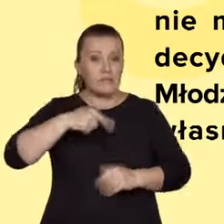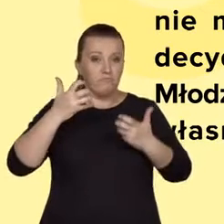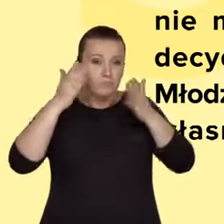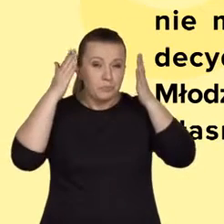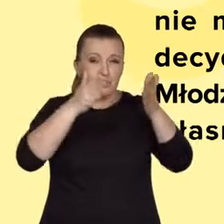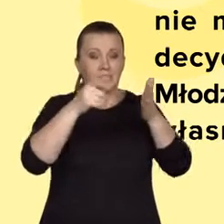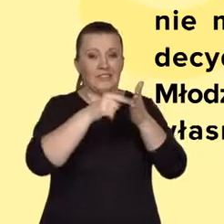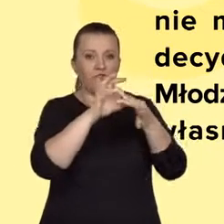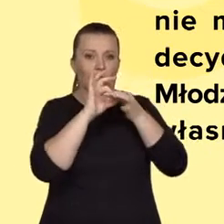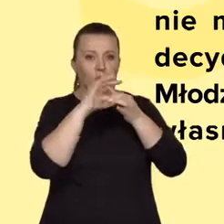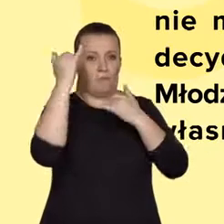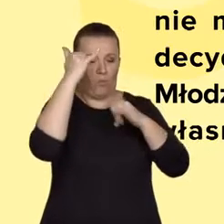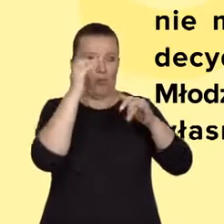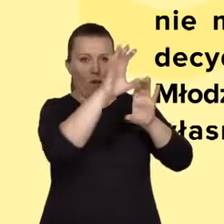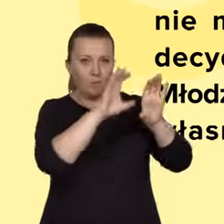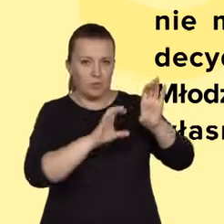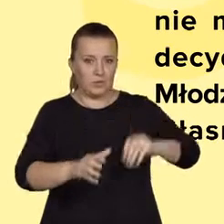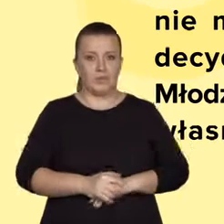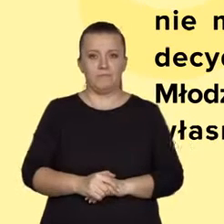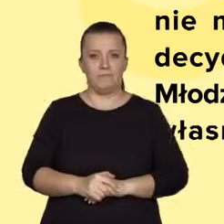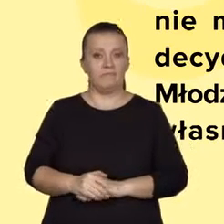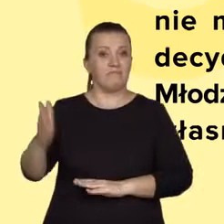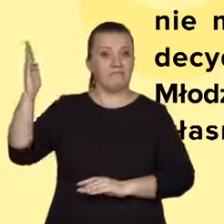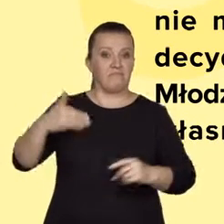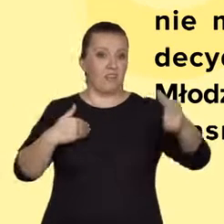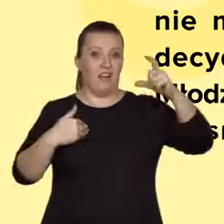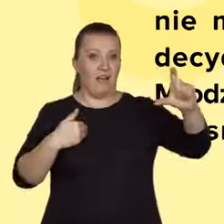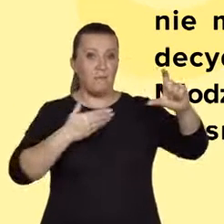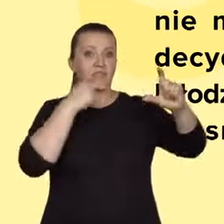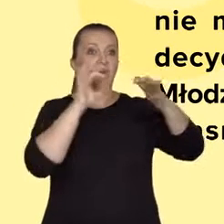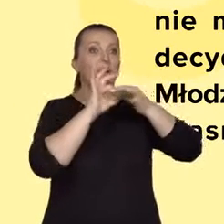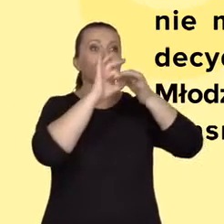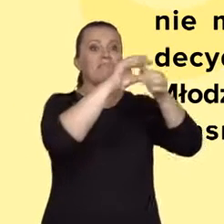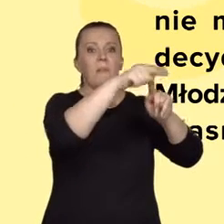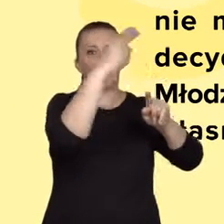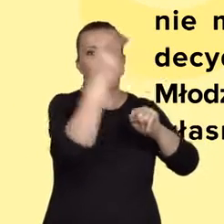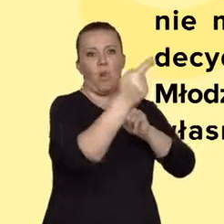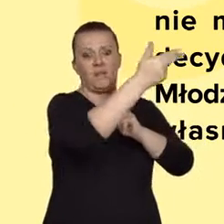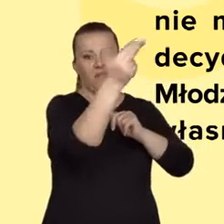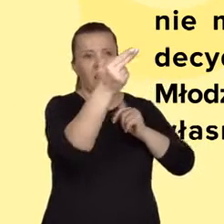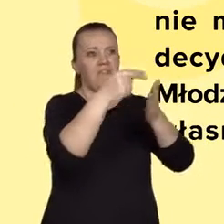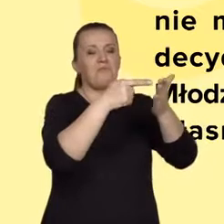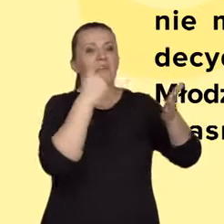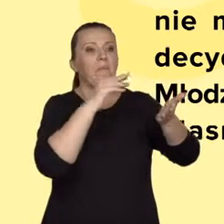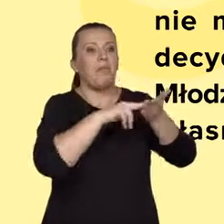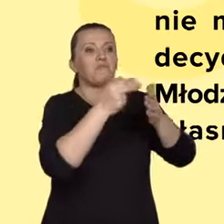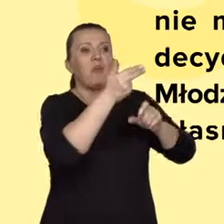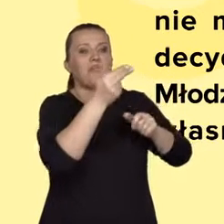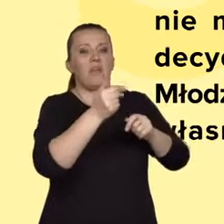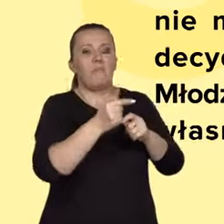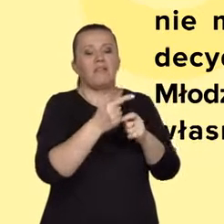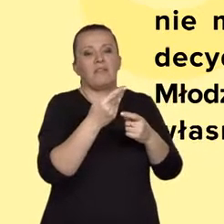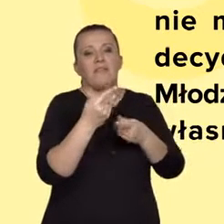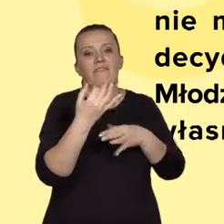akapit nie jest związany z poleceniem. Nie ma tu mowy ani o wolnej woli, ani o siłach niezależnych od człowieka, a decydujących o jego losie.